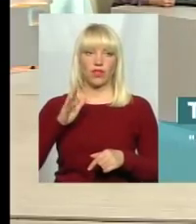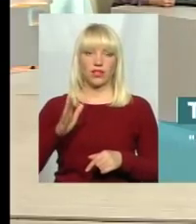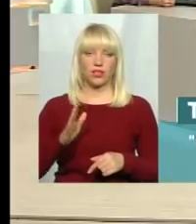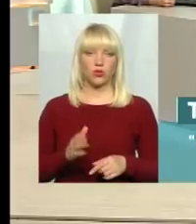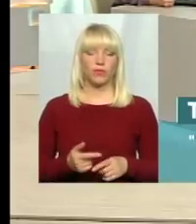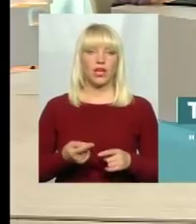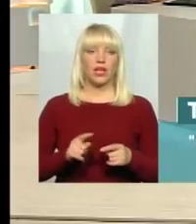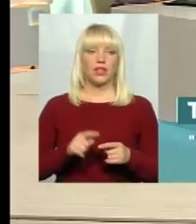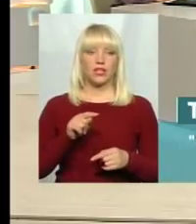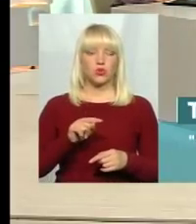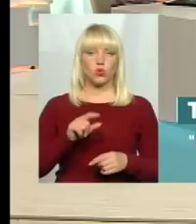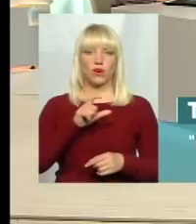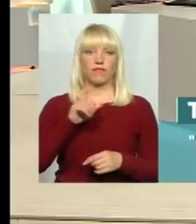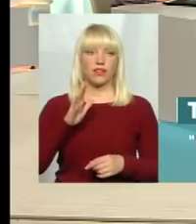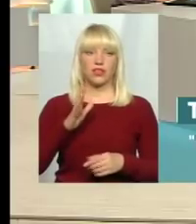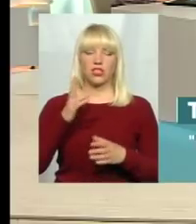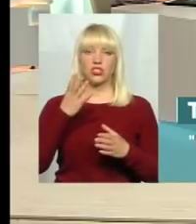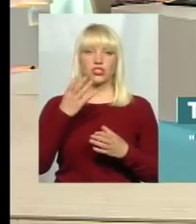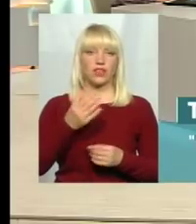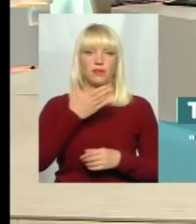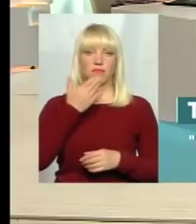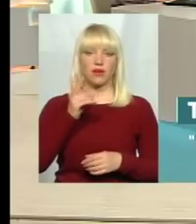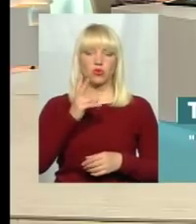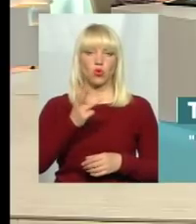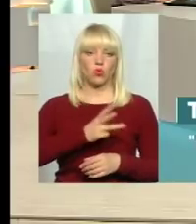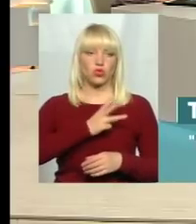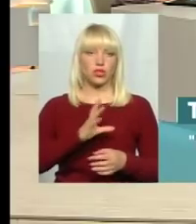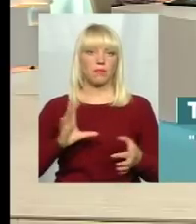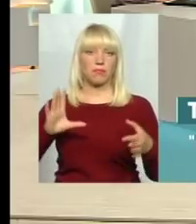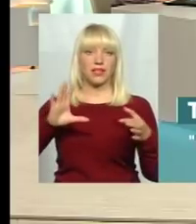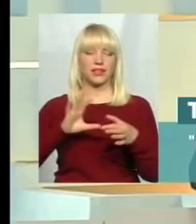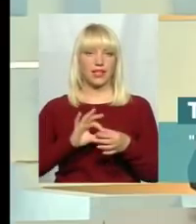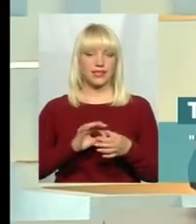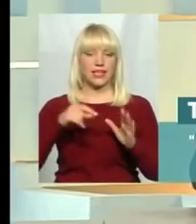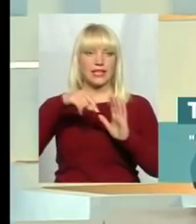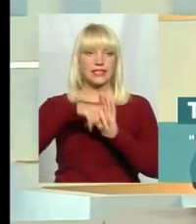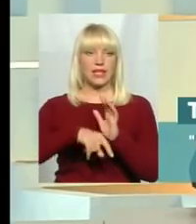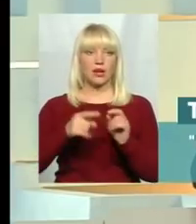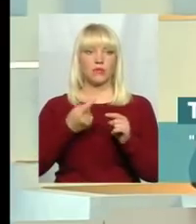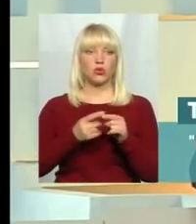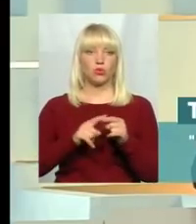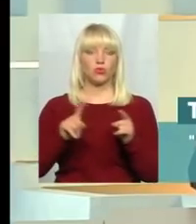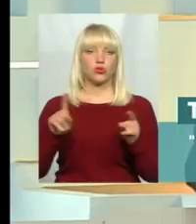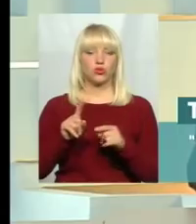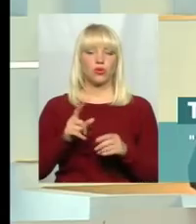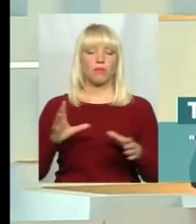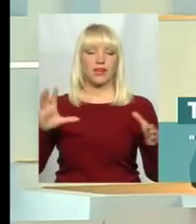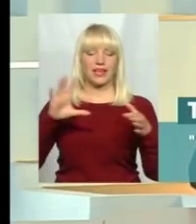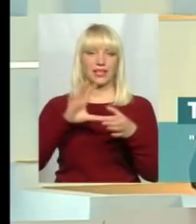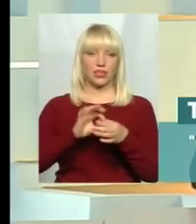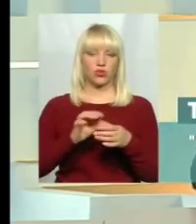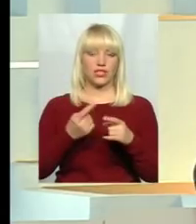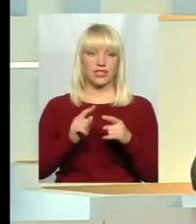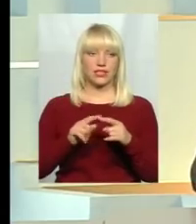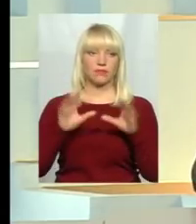цю хвилину, ще, мабуть, до жодного немає охочих приєднатися, саме тому, що приєднання за цим законом, який, як ви вже